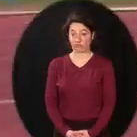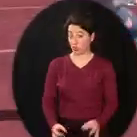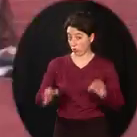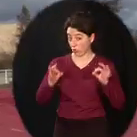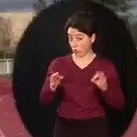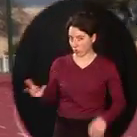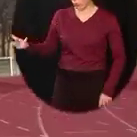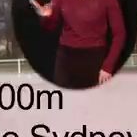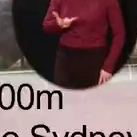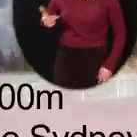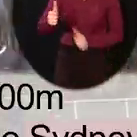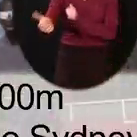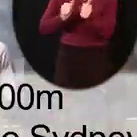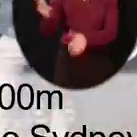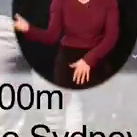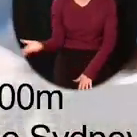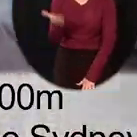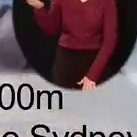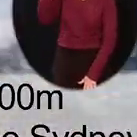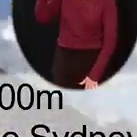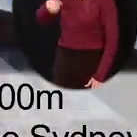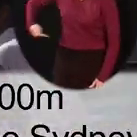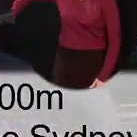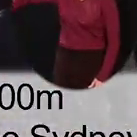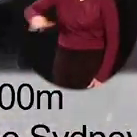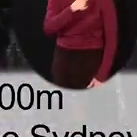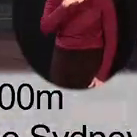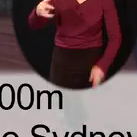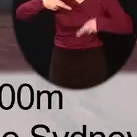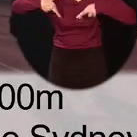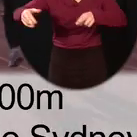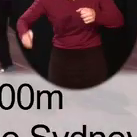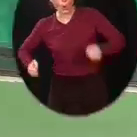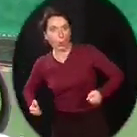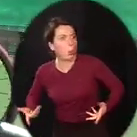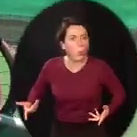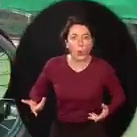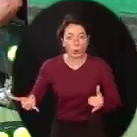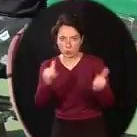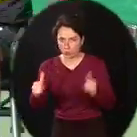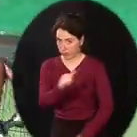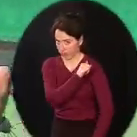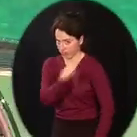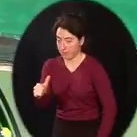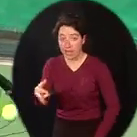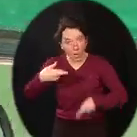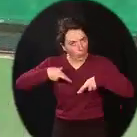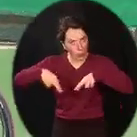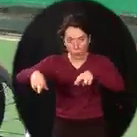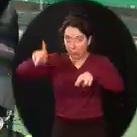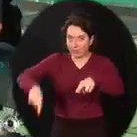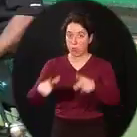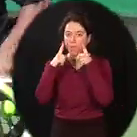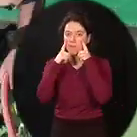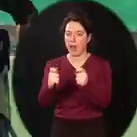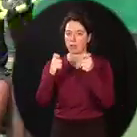Et oui, ce sont de grands sportifs, mais vous ne les verrez jamais courir ou jouer dans la rue. Parce qu'ils savent que la rue, ce n'est pas un terrain de jeu. Il faut absolument